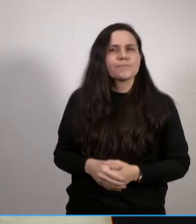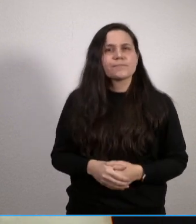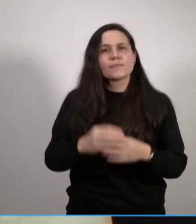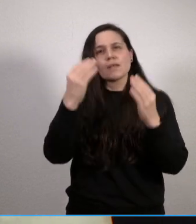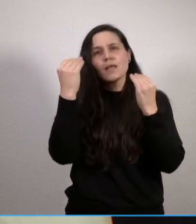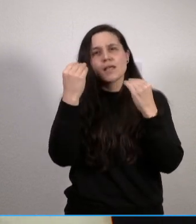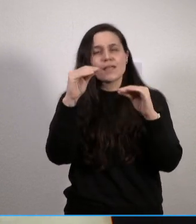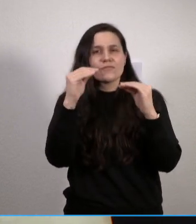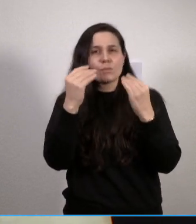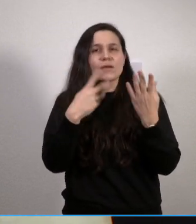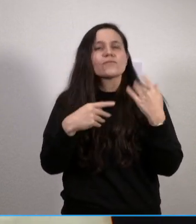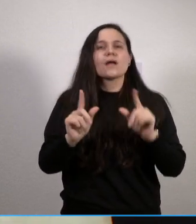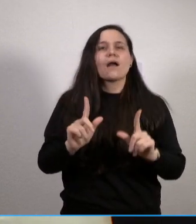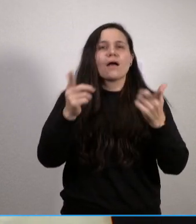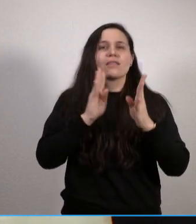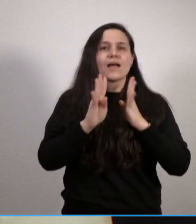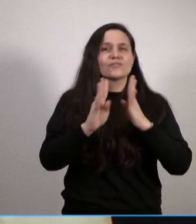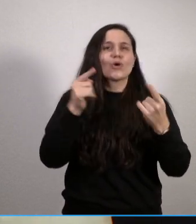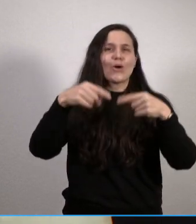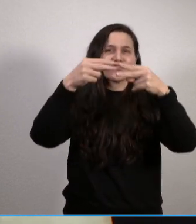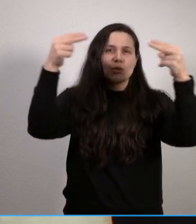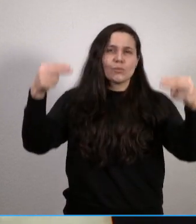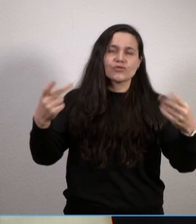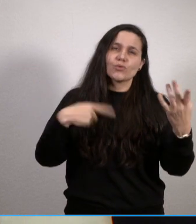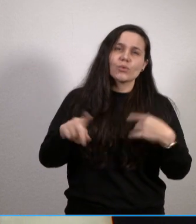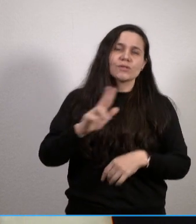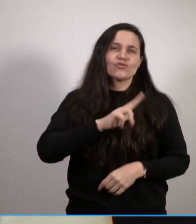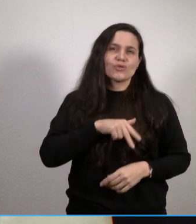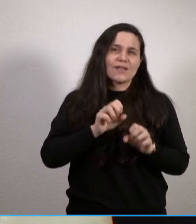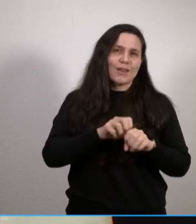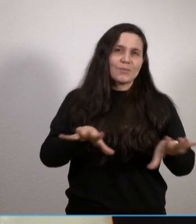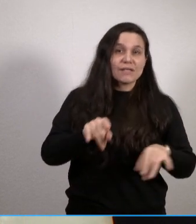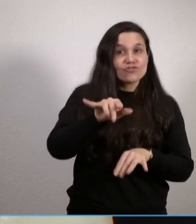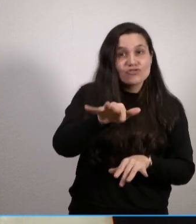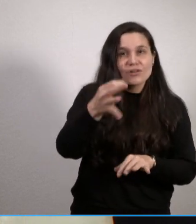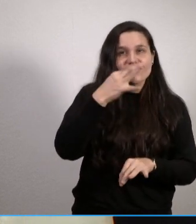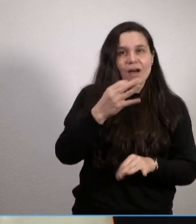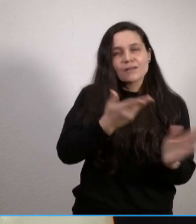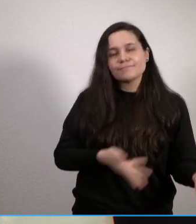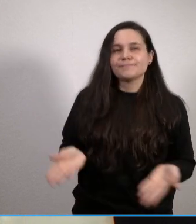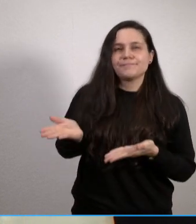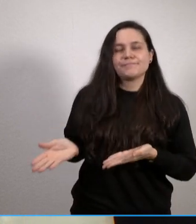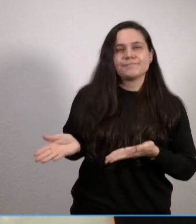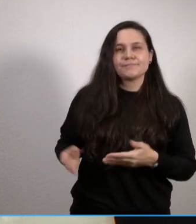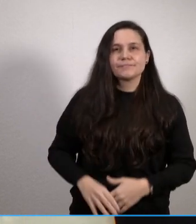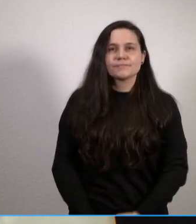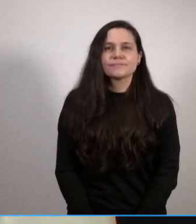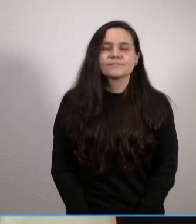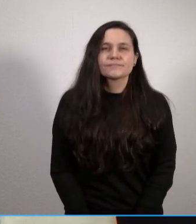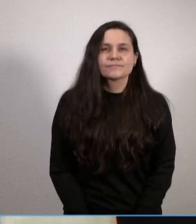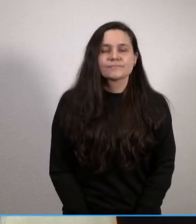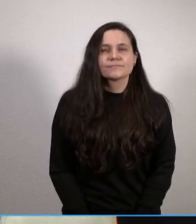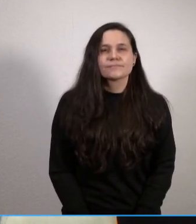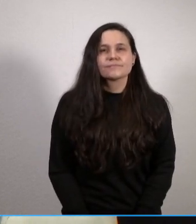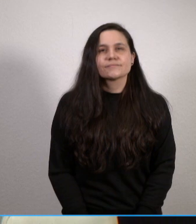Live-Talk erhalten Sie auch über diese Website und in den sozialen Medien. Wenn Sie eine Frage haben für die nächste Sendung, dann stellen Sie die